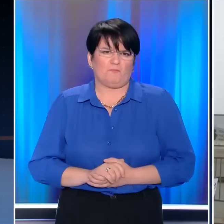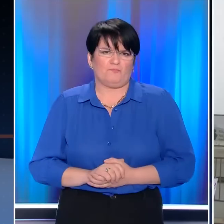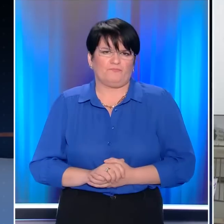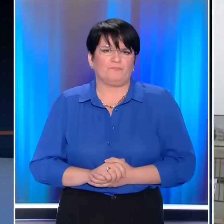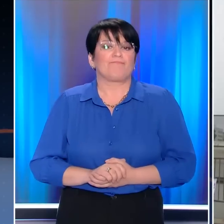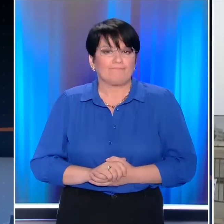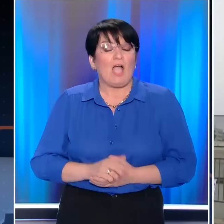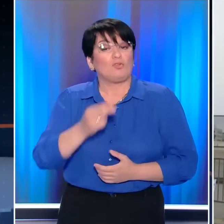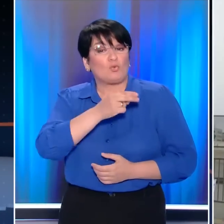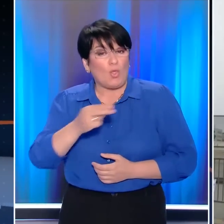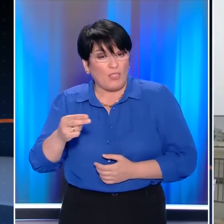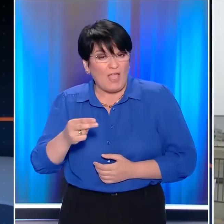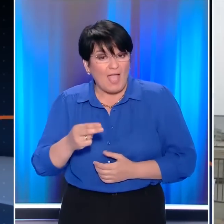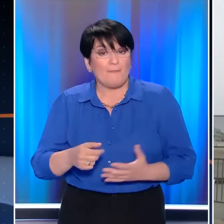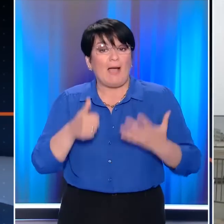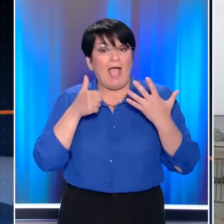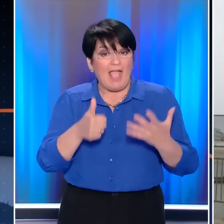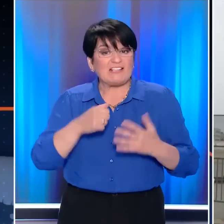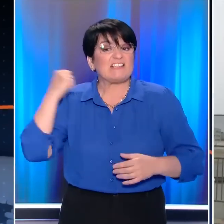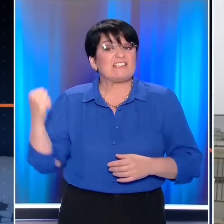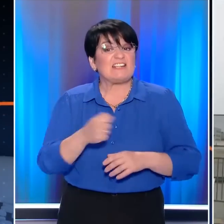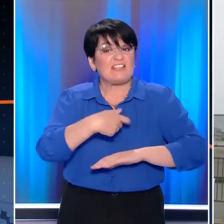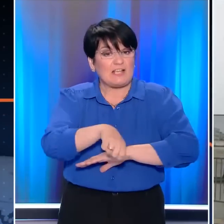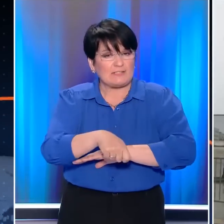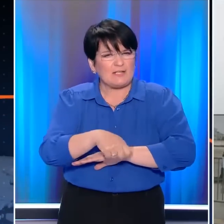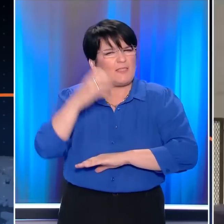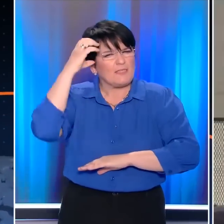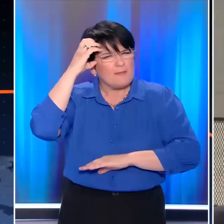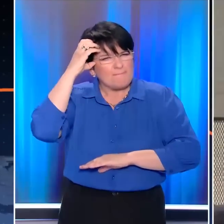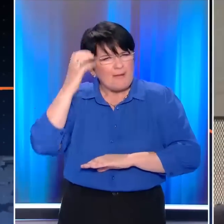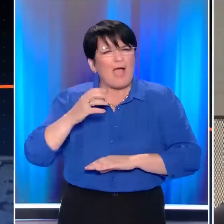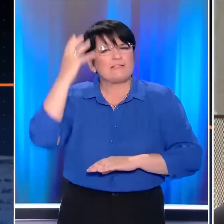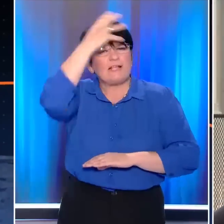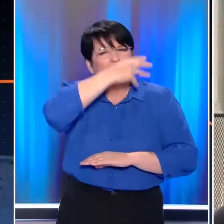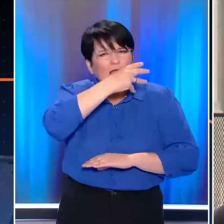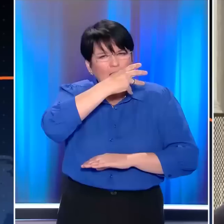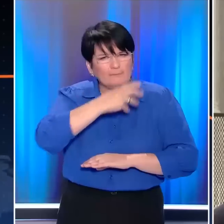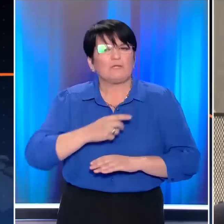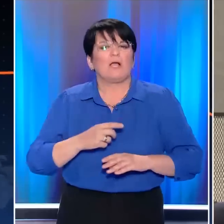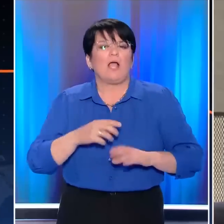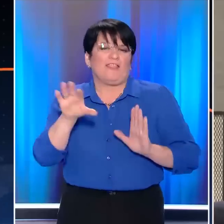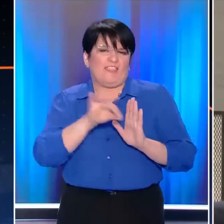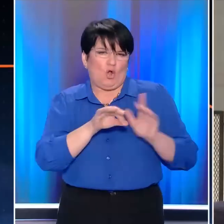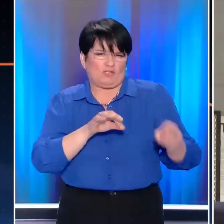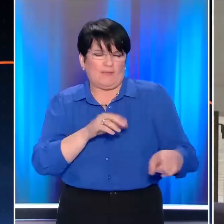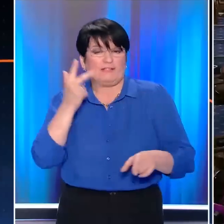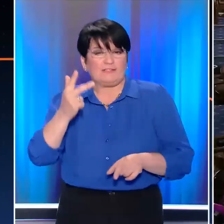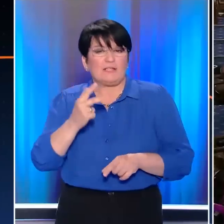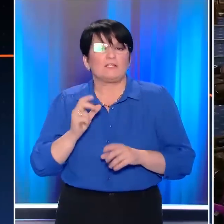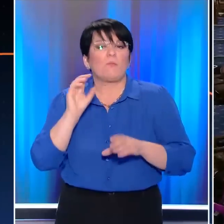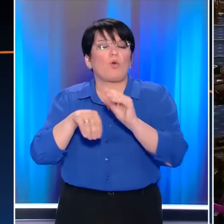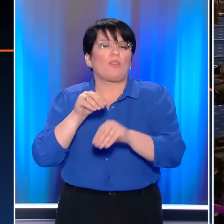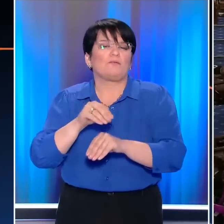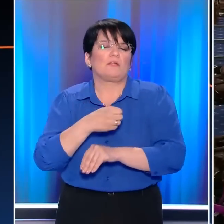Υπέρ της απόφασης, ψήφισαν οι έξι συνδυδικοί δικαστές διορισμένοι από την κυβέρνηση Τραμπ και κατά οι τρεις προδευτικοί. Την ίδια ώρα η Αμερικανική